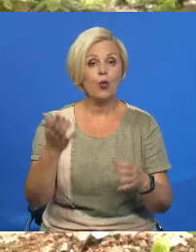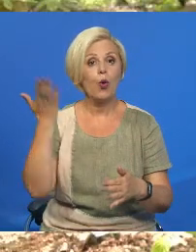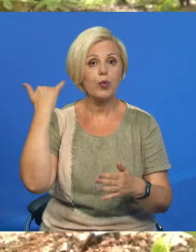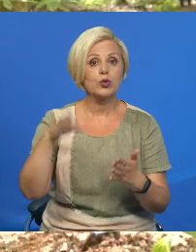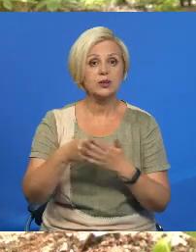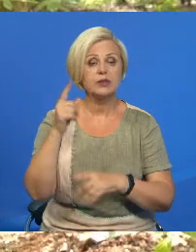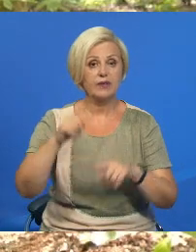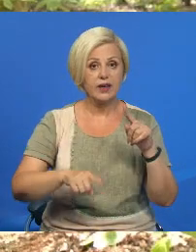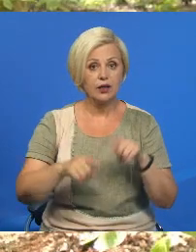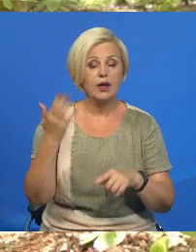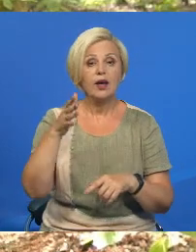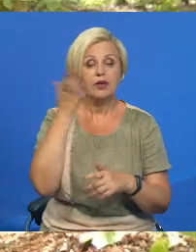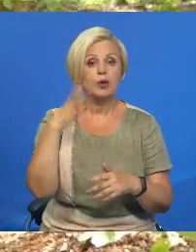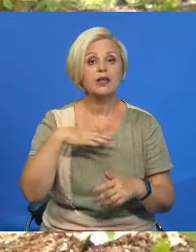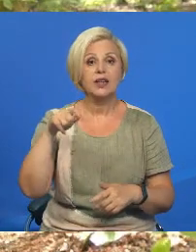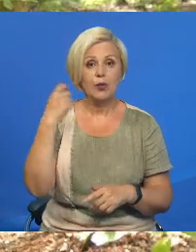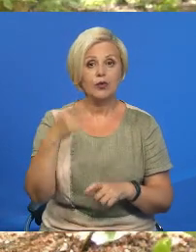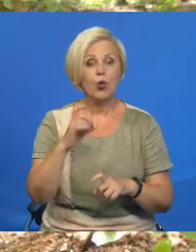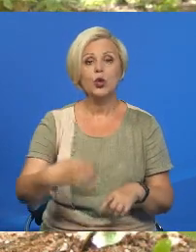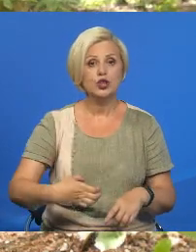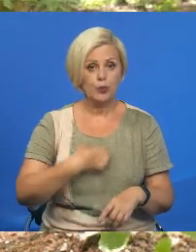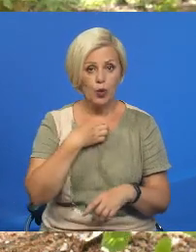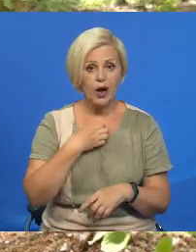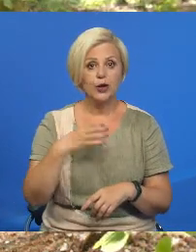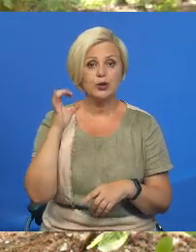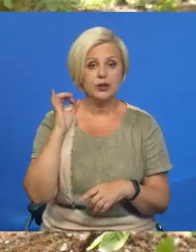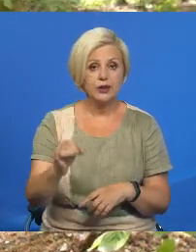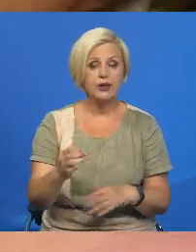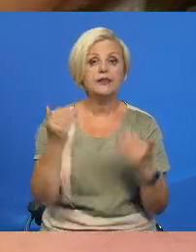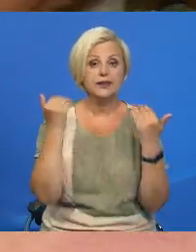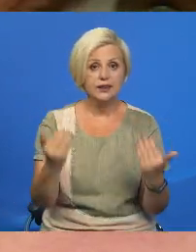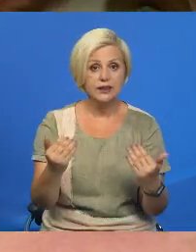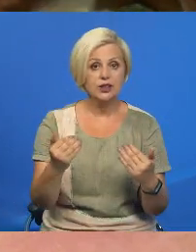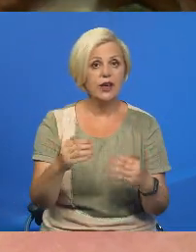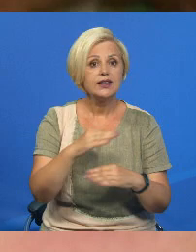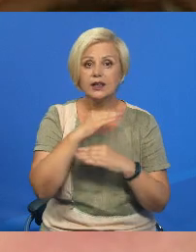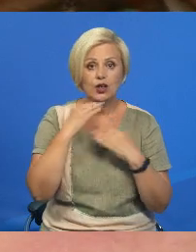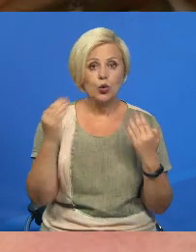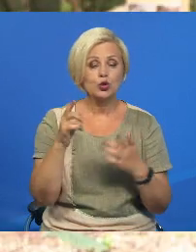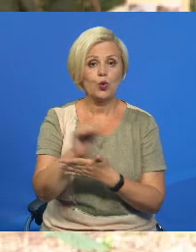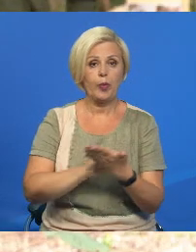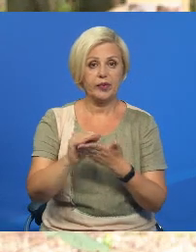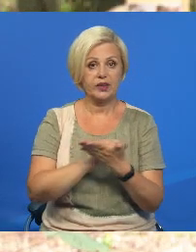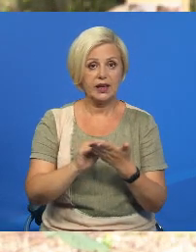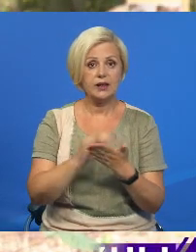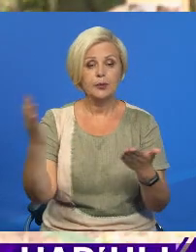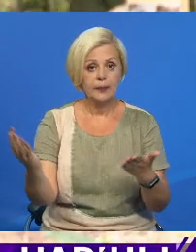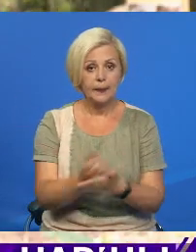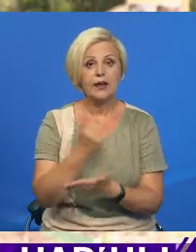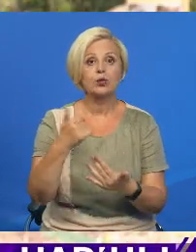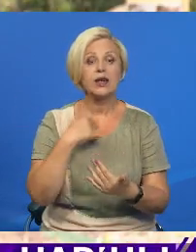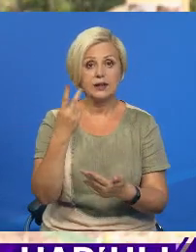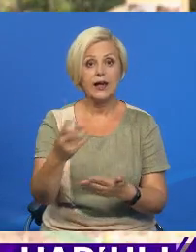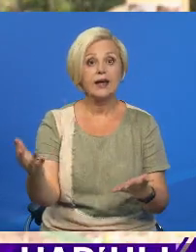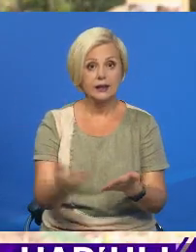родимой. Время, когда была война, очень пугающе. И сейчас никак не хочется, чтобы оно повторялось. Находки, когда я нахожу,